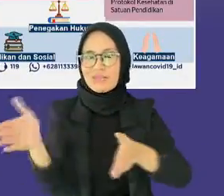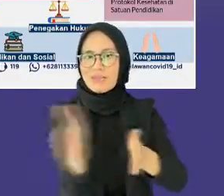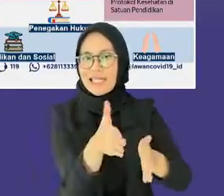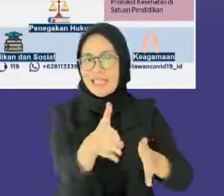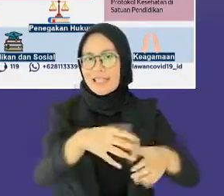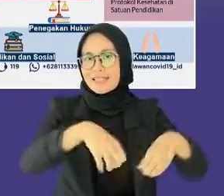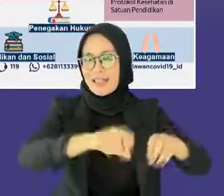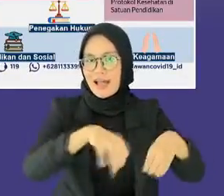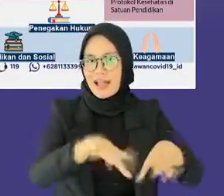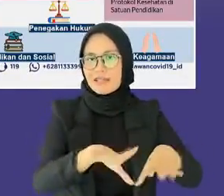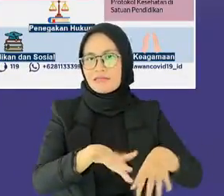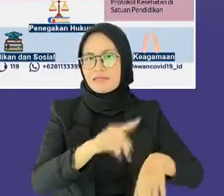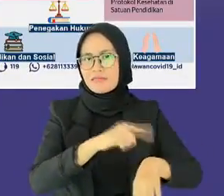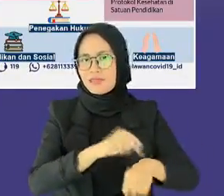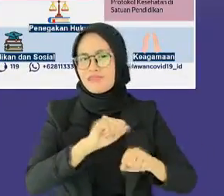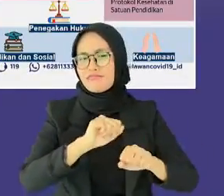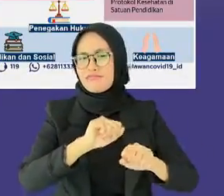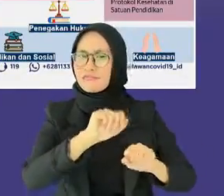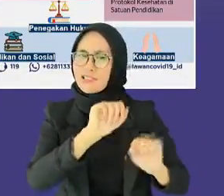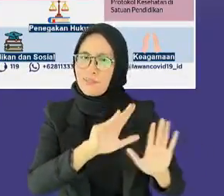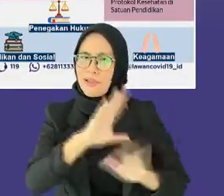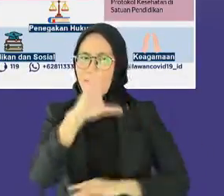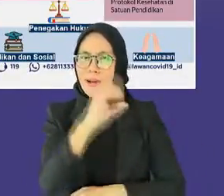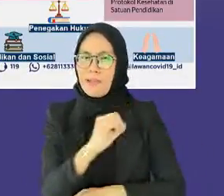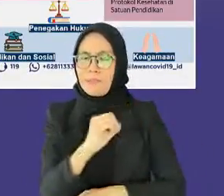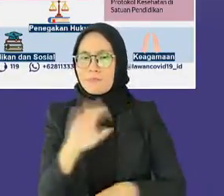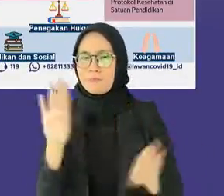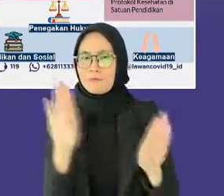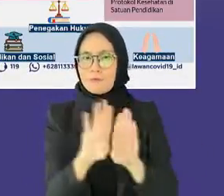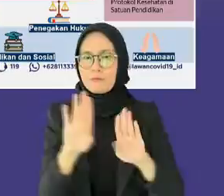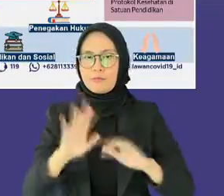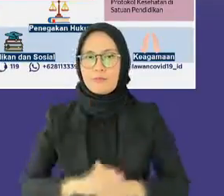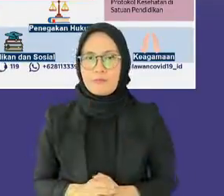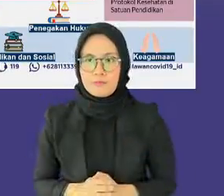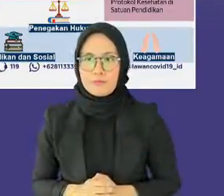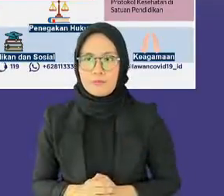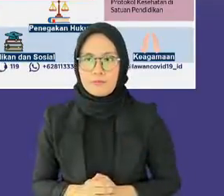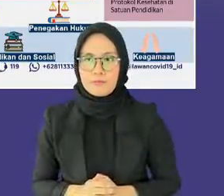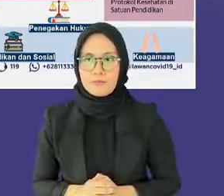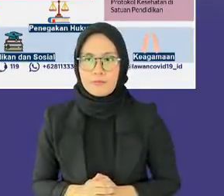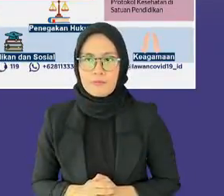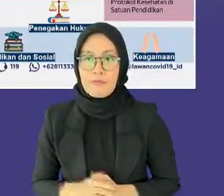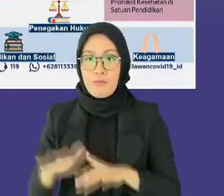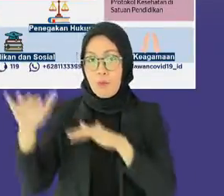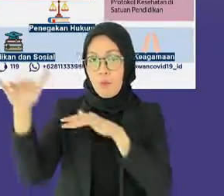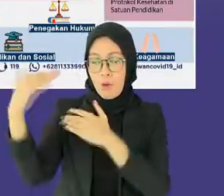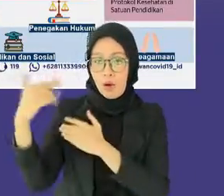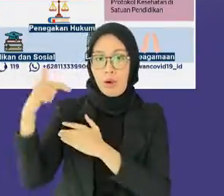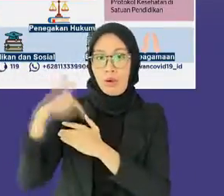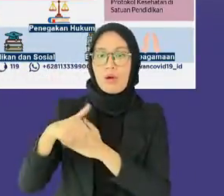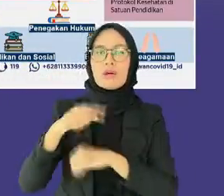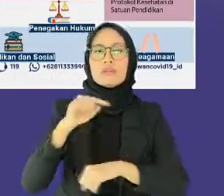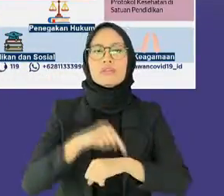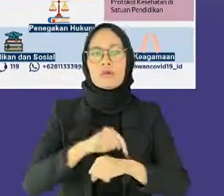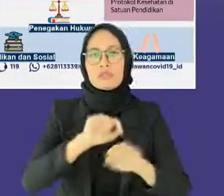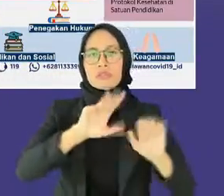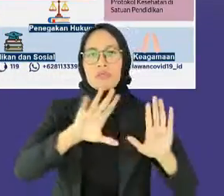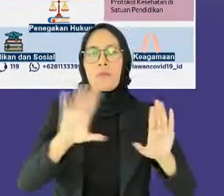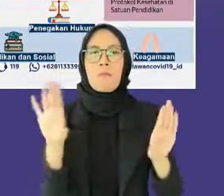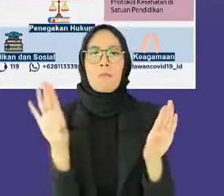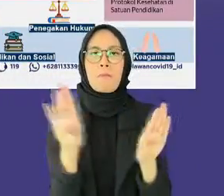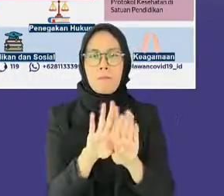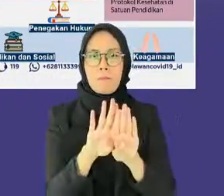minum di Warung Tegal resto dan kafe di ruang terbuka serta mall menjadi 21.00